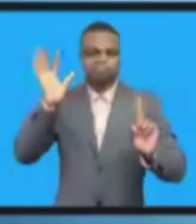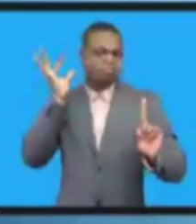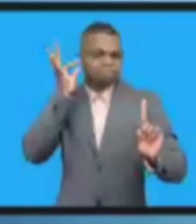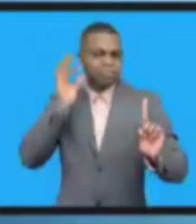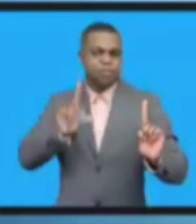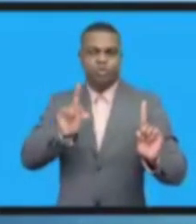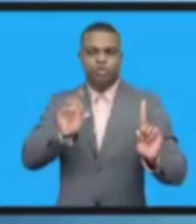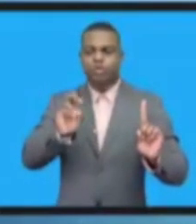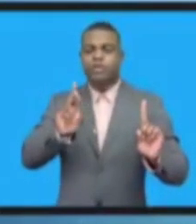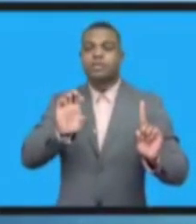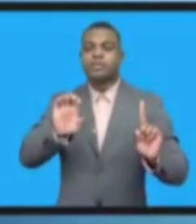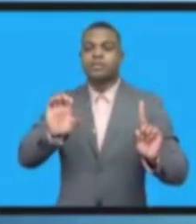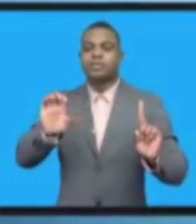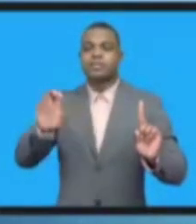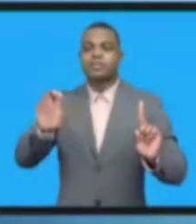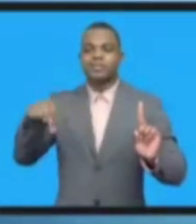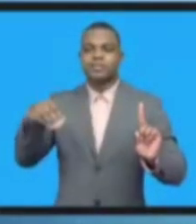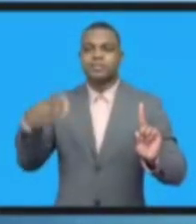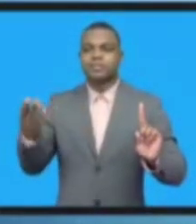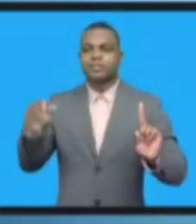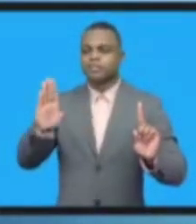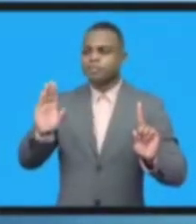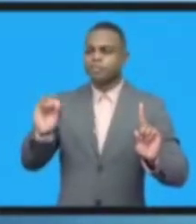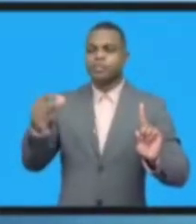электросвязи. Прошу вас.